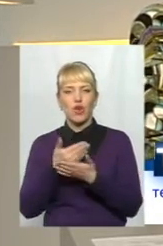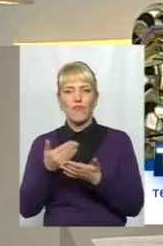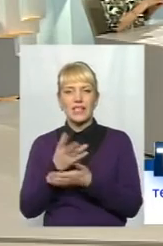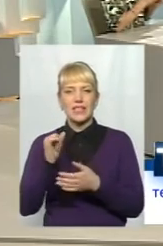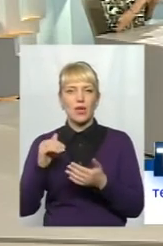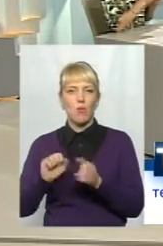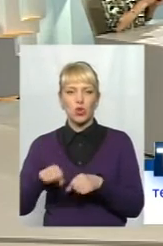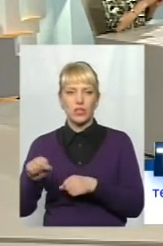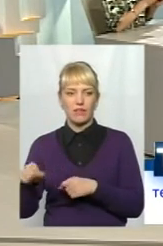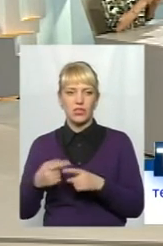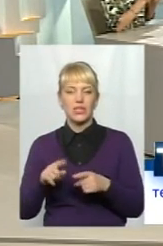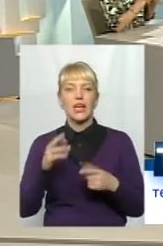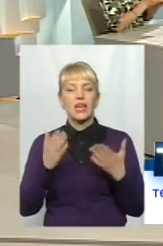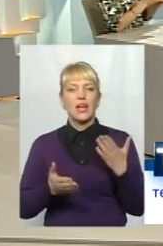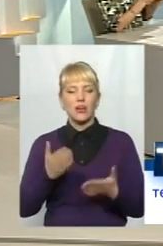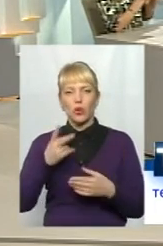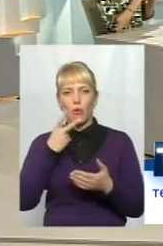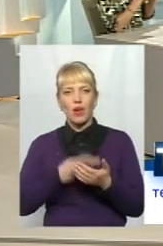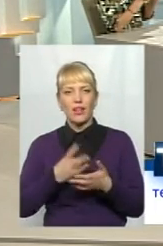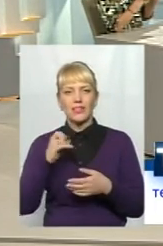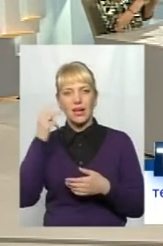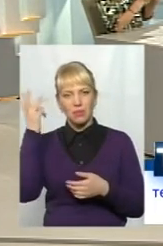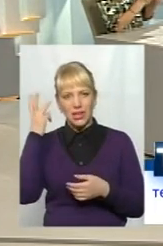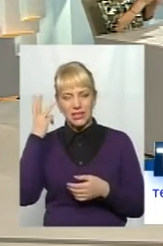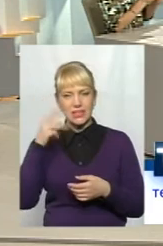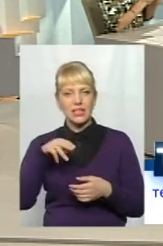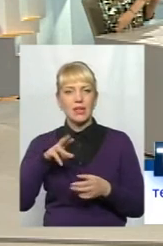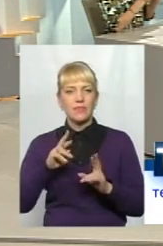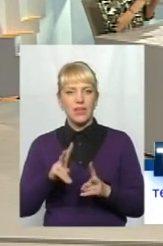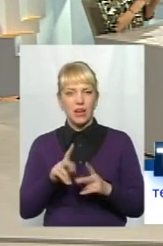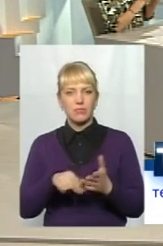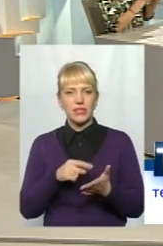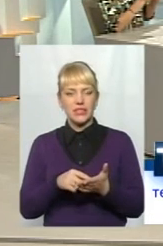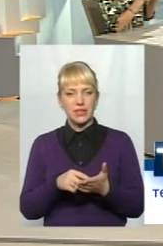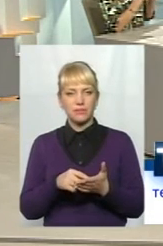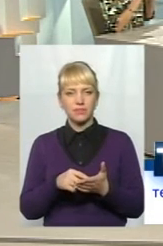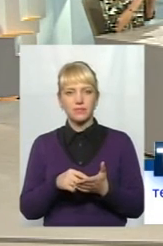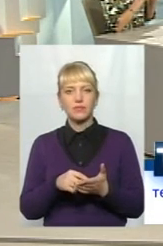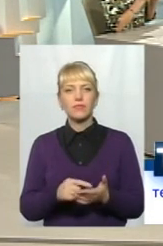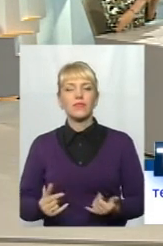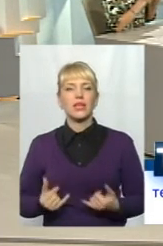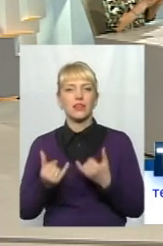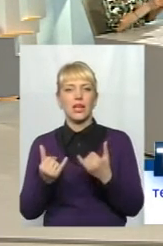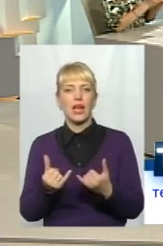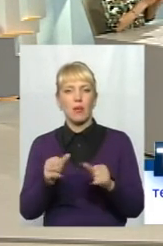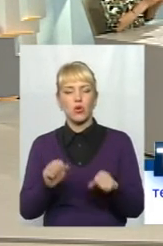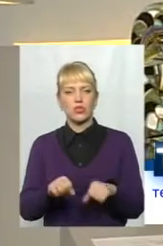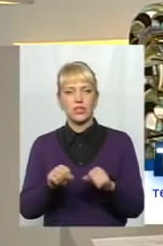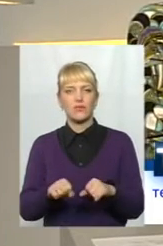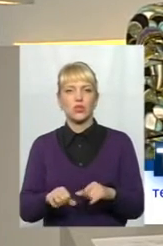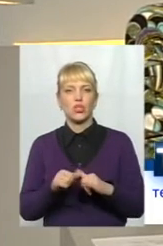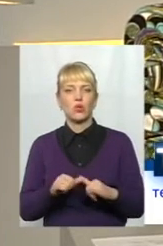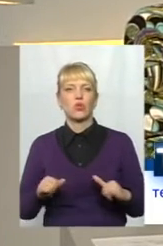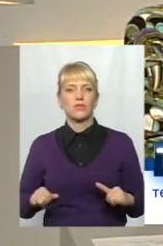можливостей». Якщо поглянути на Хмельницький, як місце для можливості